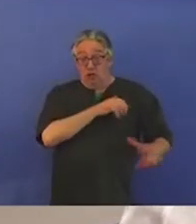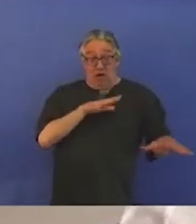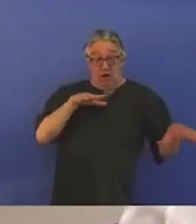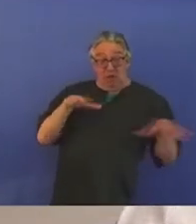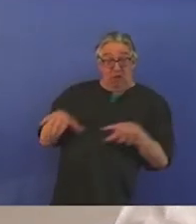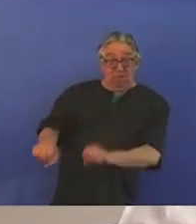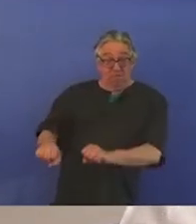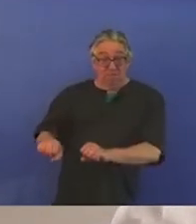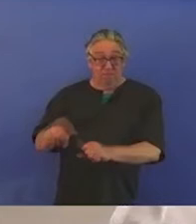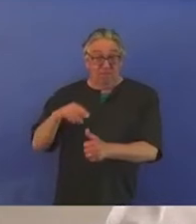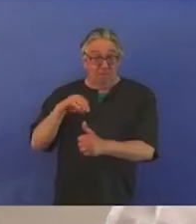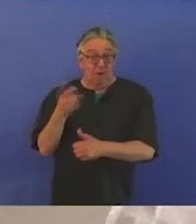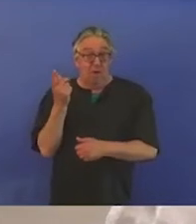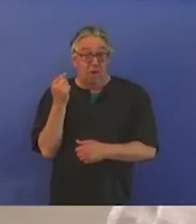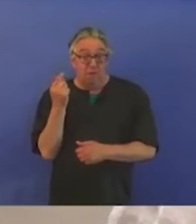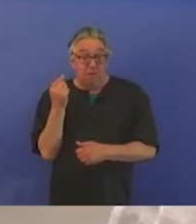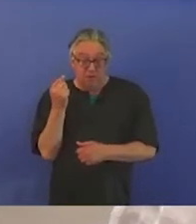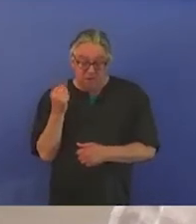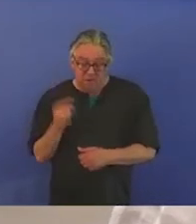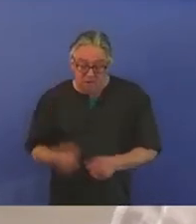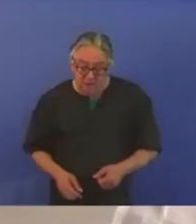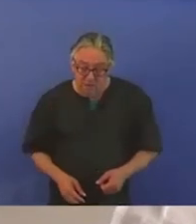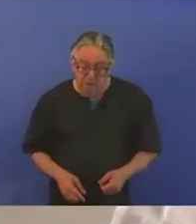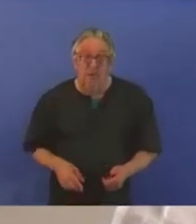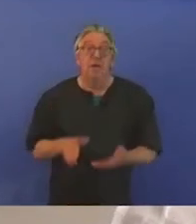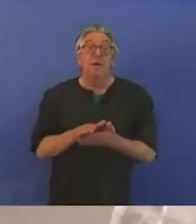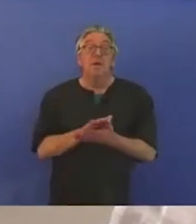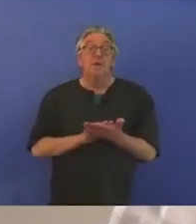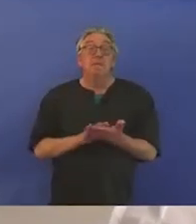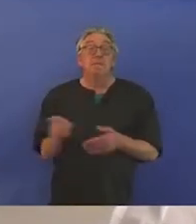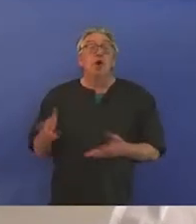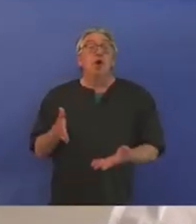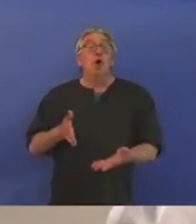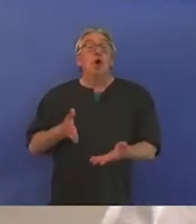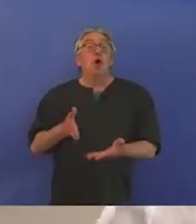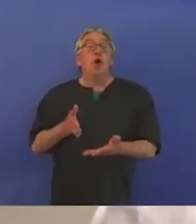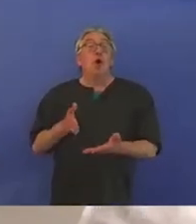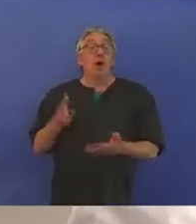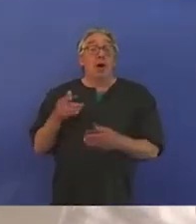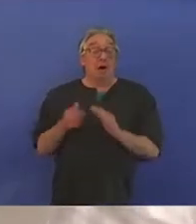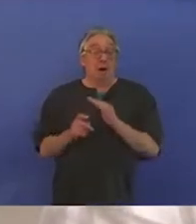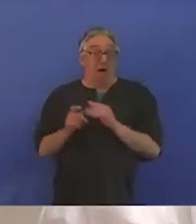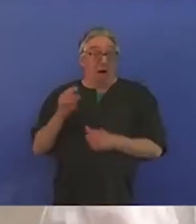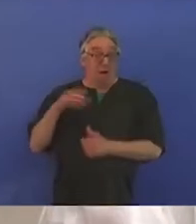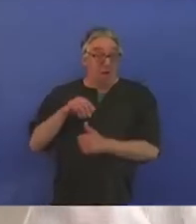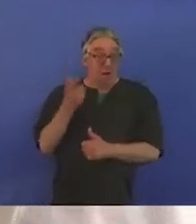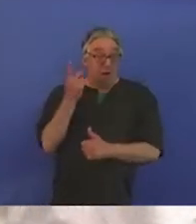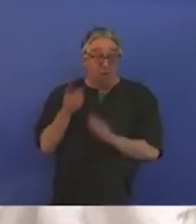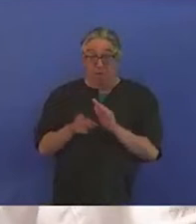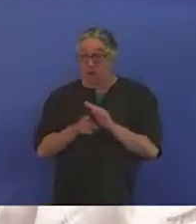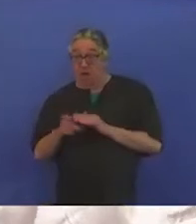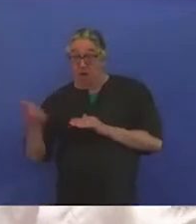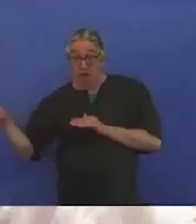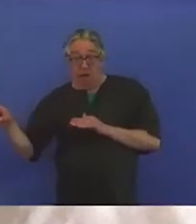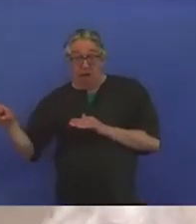droit de retour, s'assimilant de fait et perdant les modes d'acquisition de leurs savoirs ancestraux. Une violence du présent par la